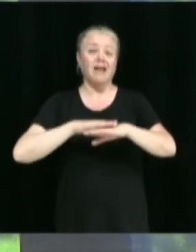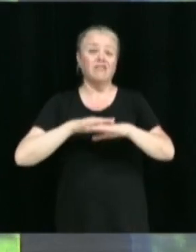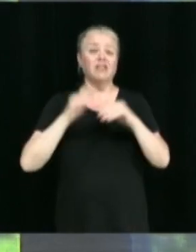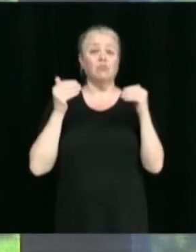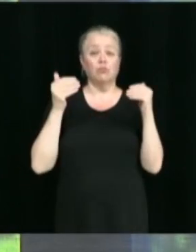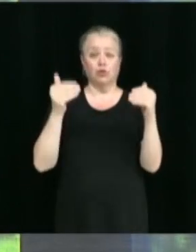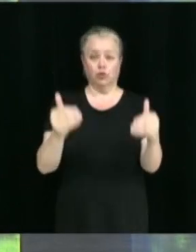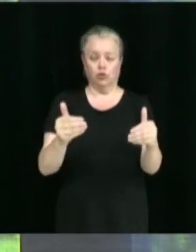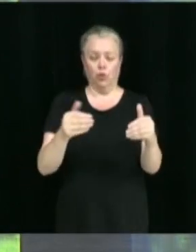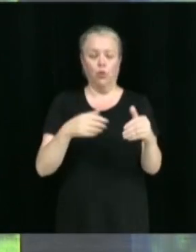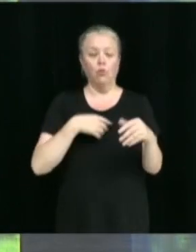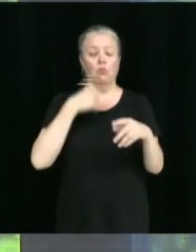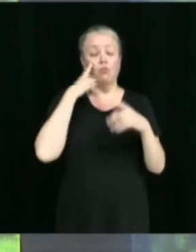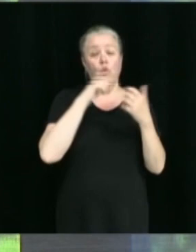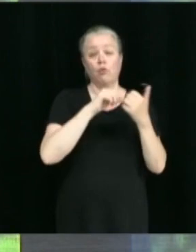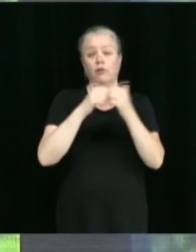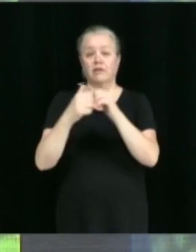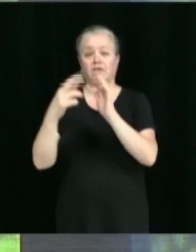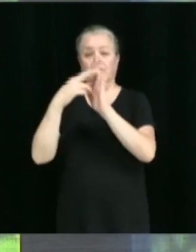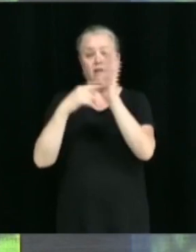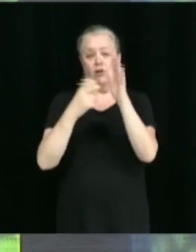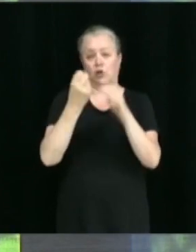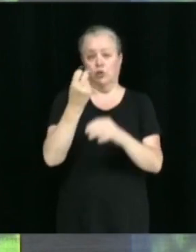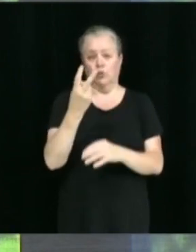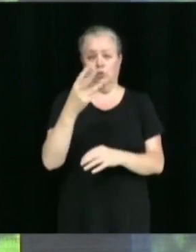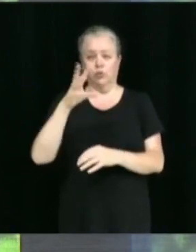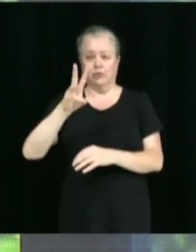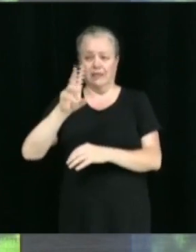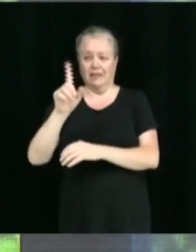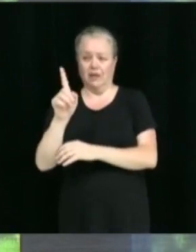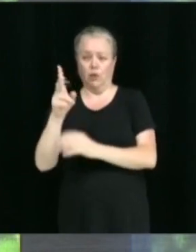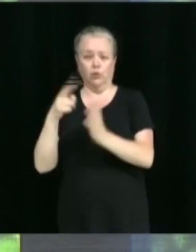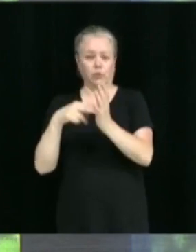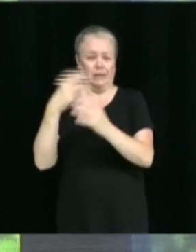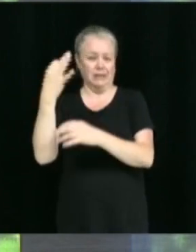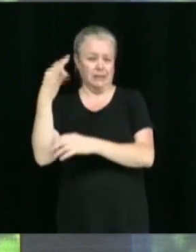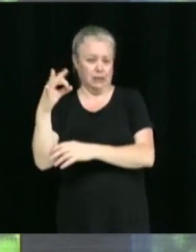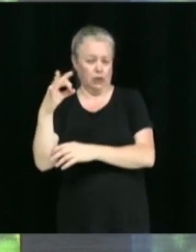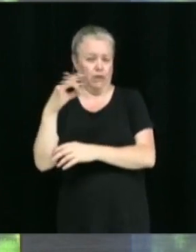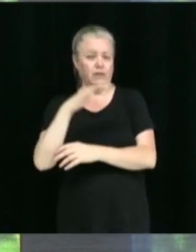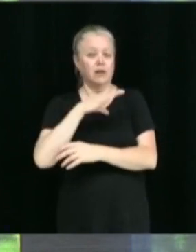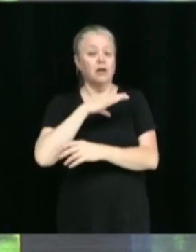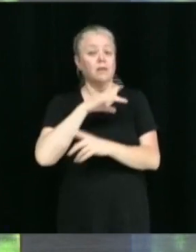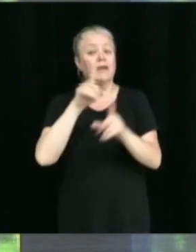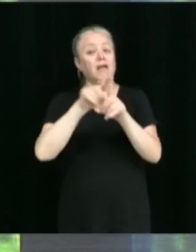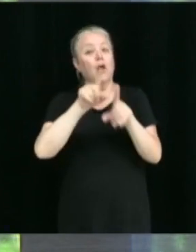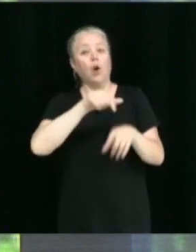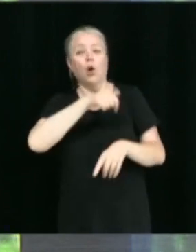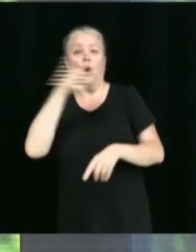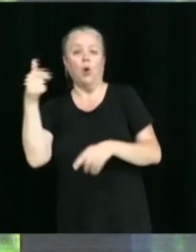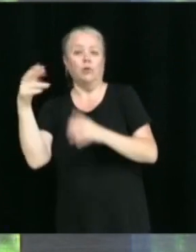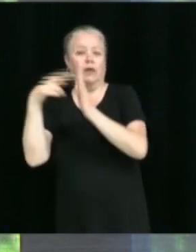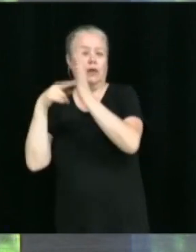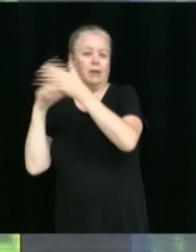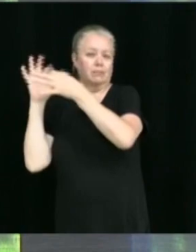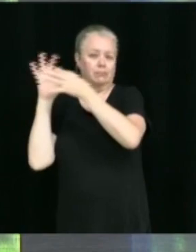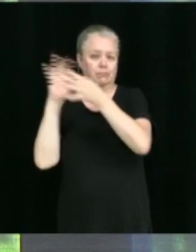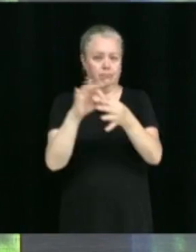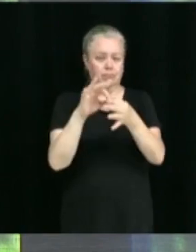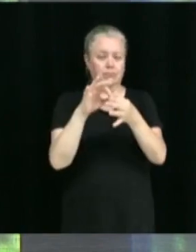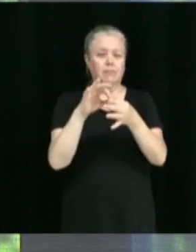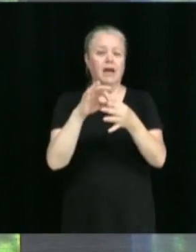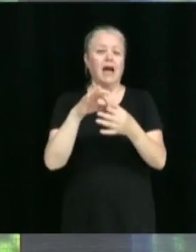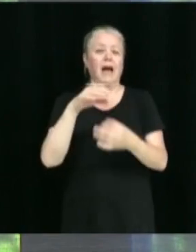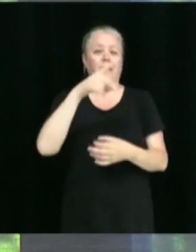modifiant le règlement 1261-2019 et d'autres règlements relatifs au plan d'implantation et d'intégration